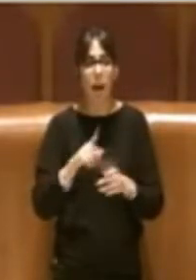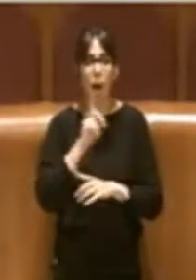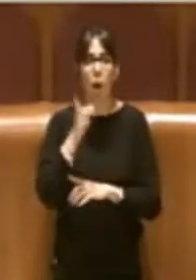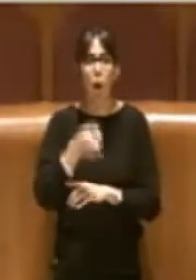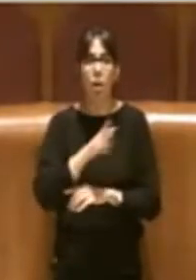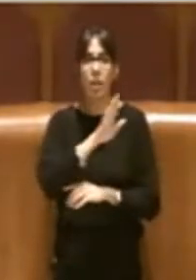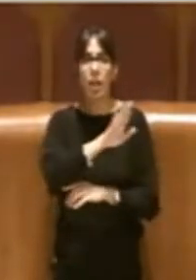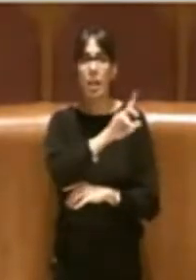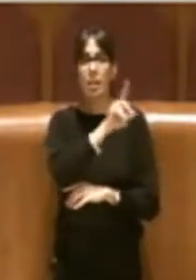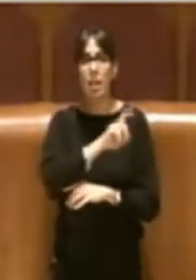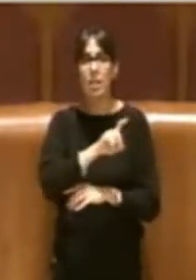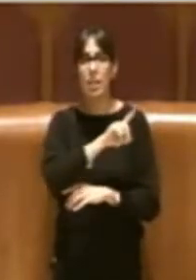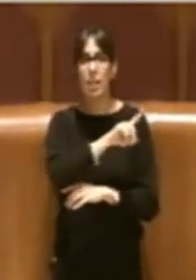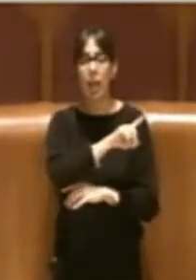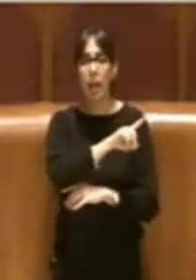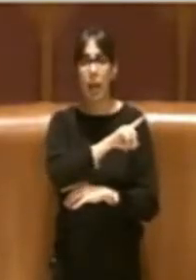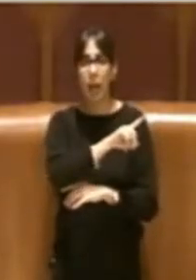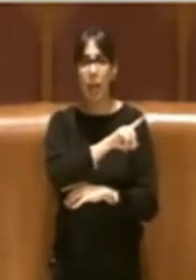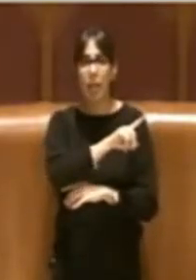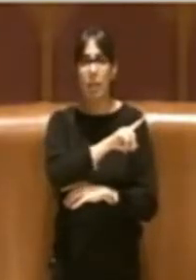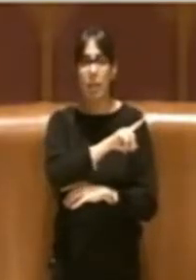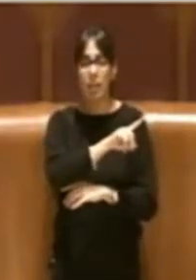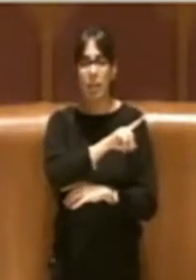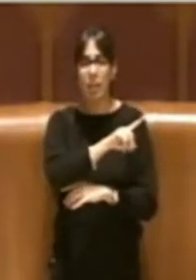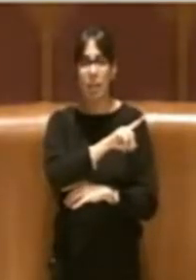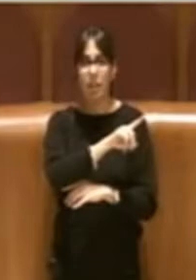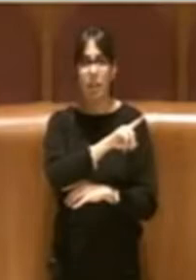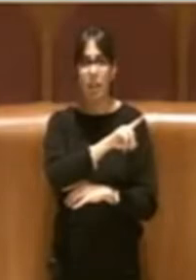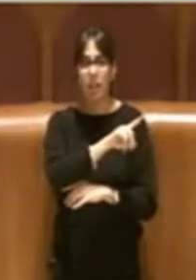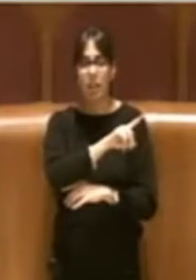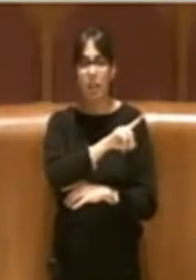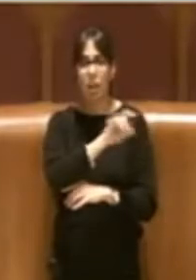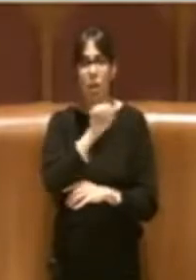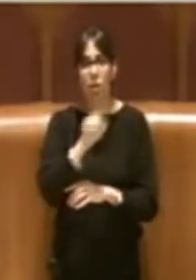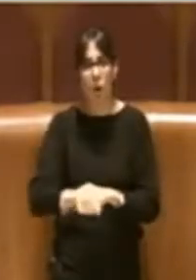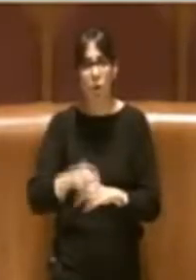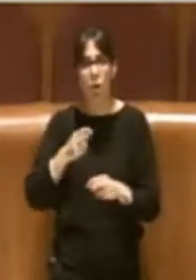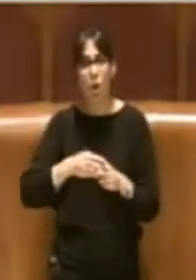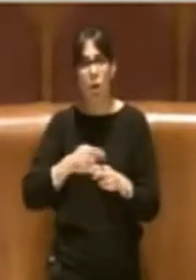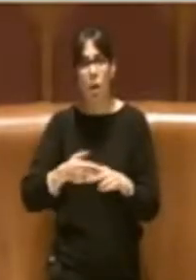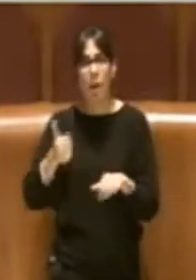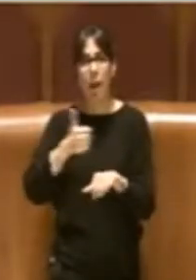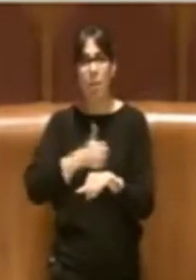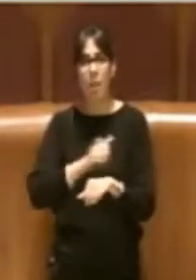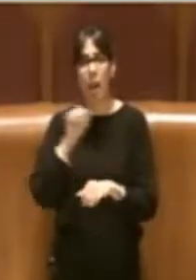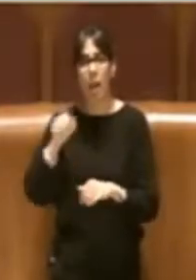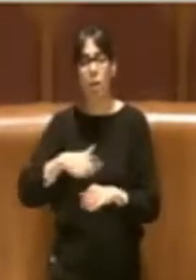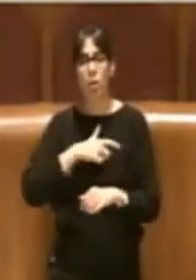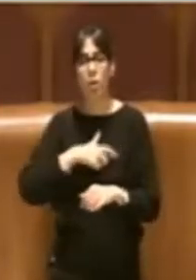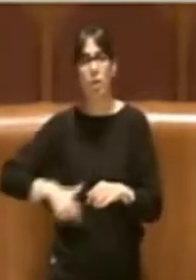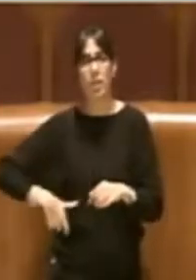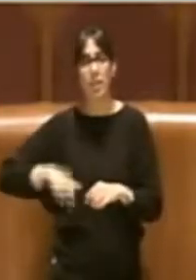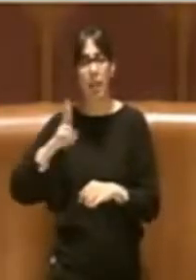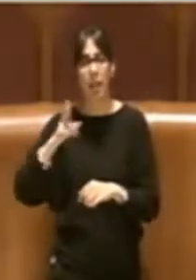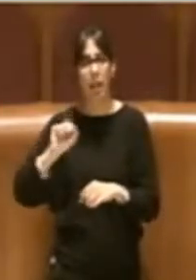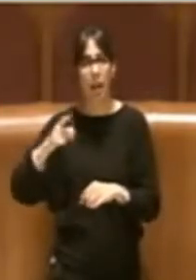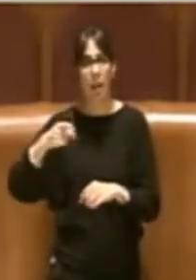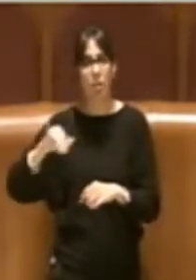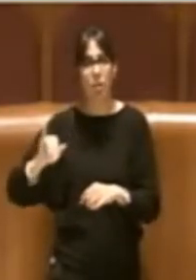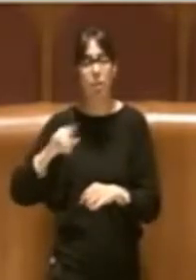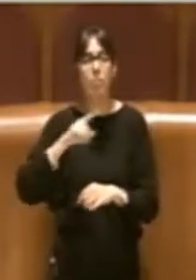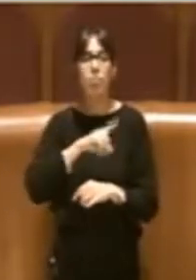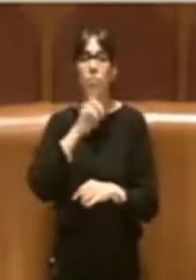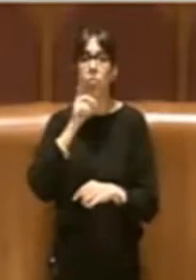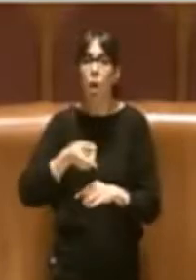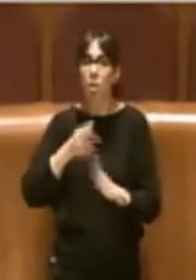che Zingaretti ha fatto nei confronti di Roma Capitale e della Sindaca Raggi metteva